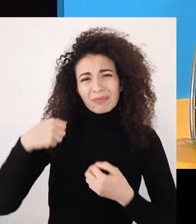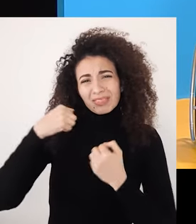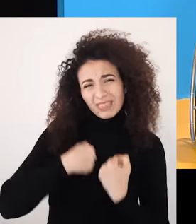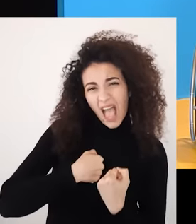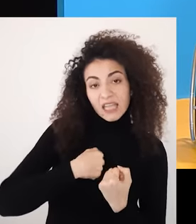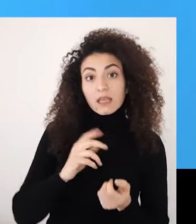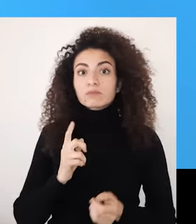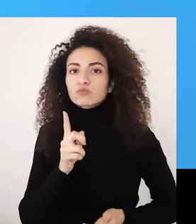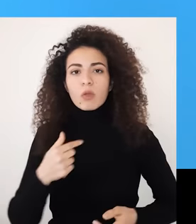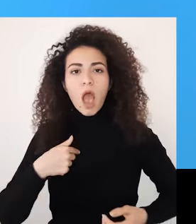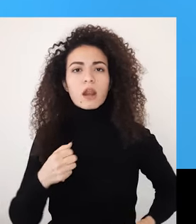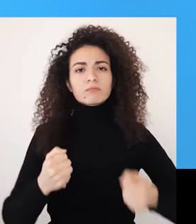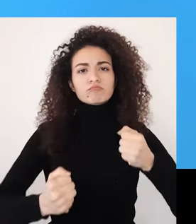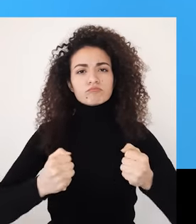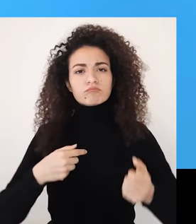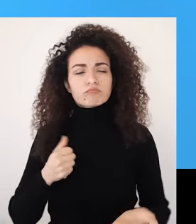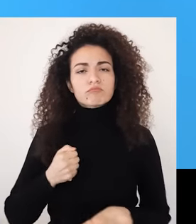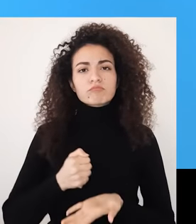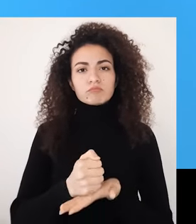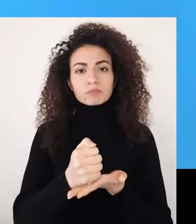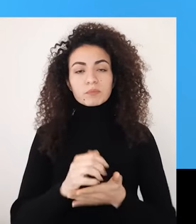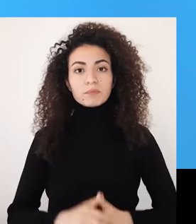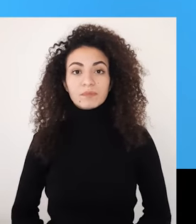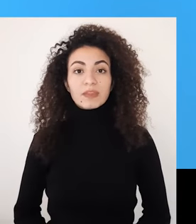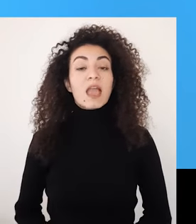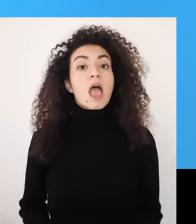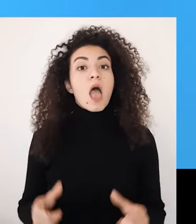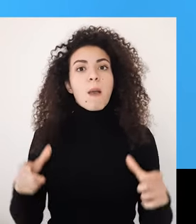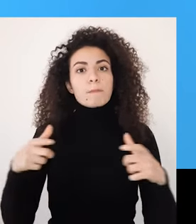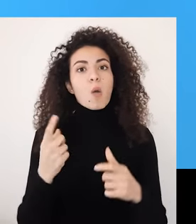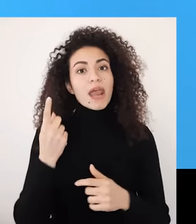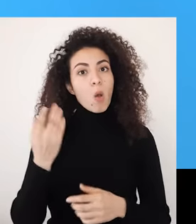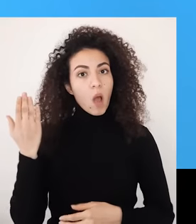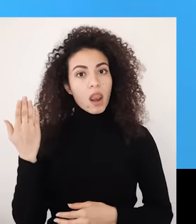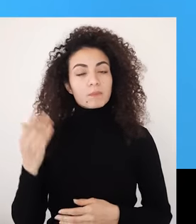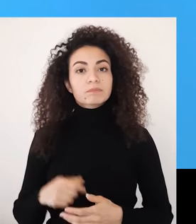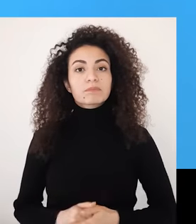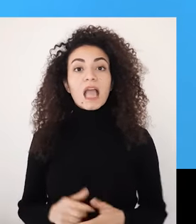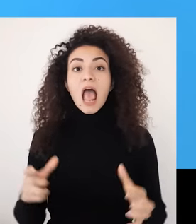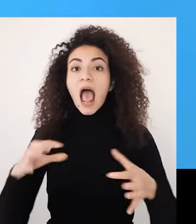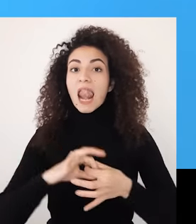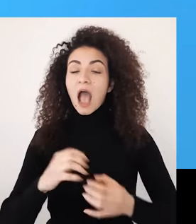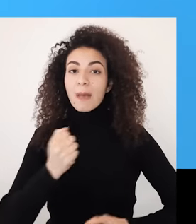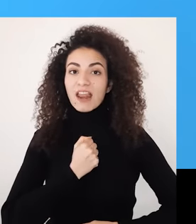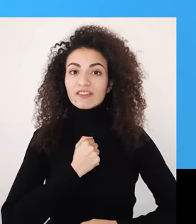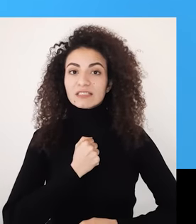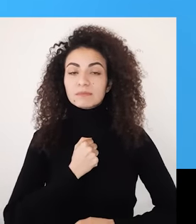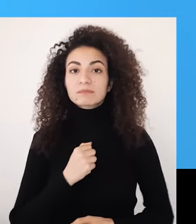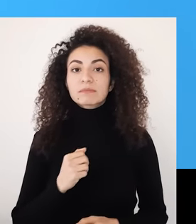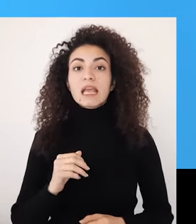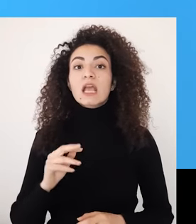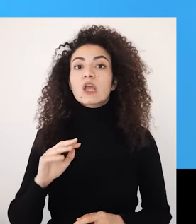دور القطار بالعودة للمحور الأول من العلاقة مع الزيت هو مفهوم الزيت واللي رح نتناوله اليوم